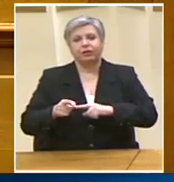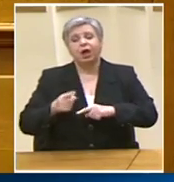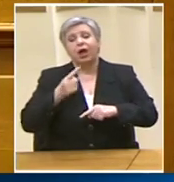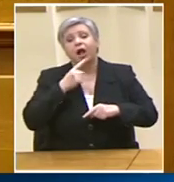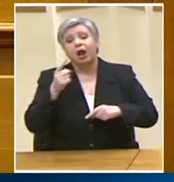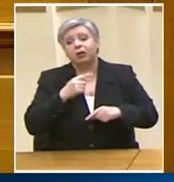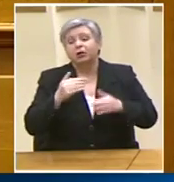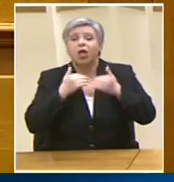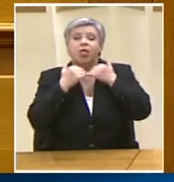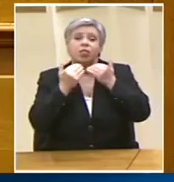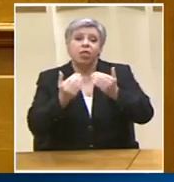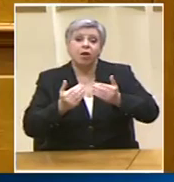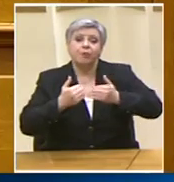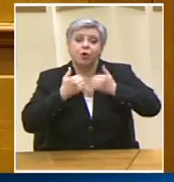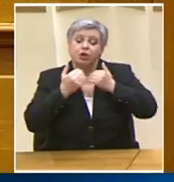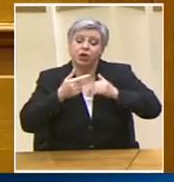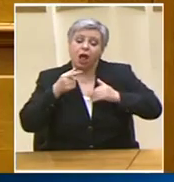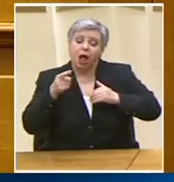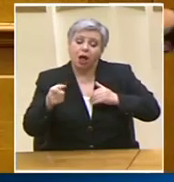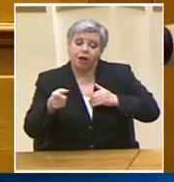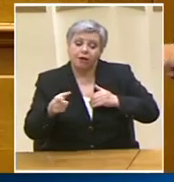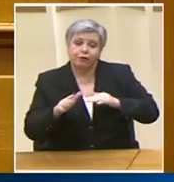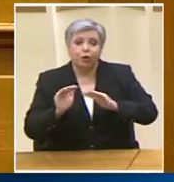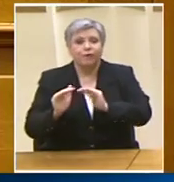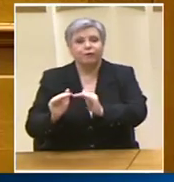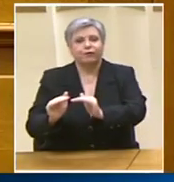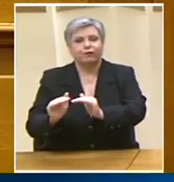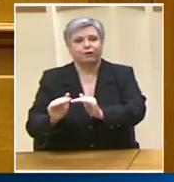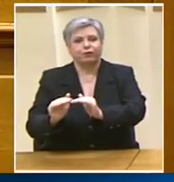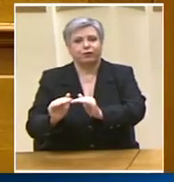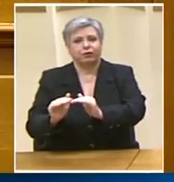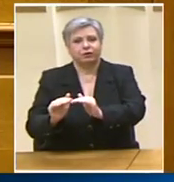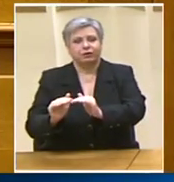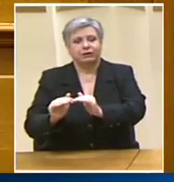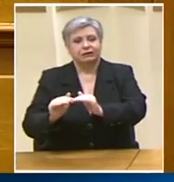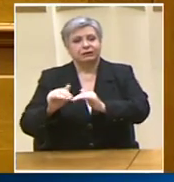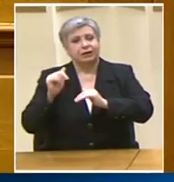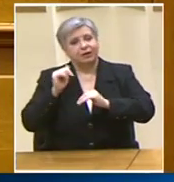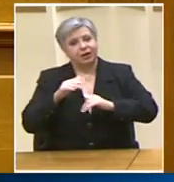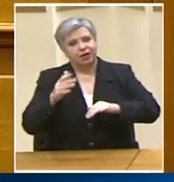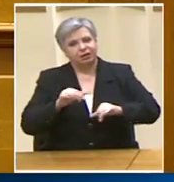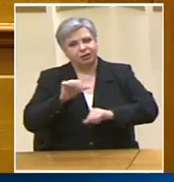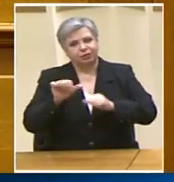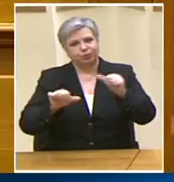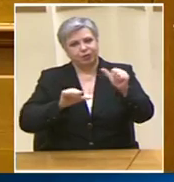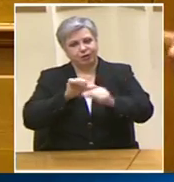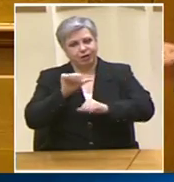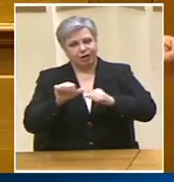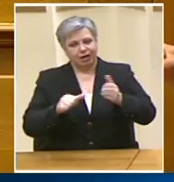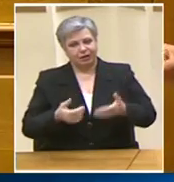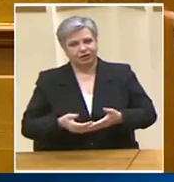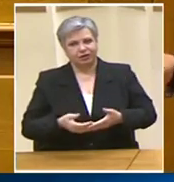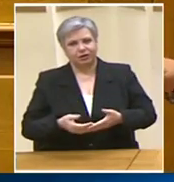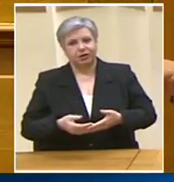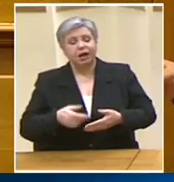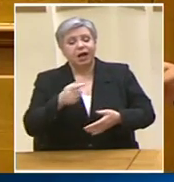στόχο την καθαίρεση της νόμης διοίκησης είναι συνταγματικά και ηθικά ανεκτές αυτό που κάνετε είναι